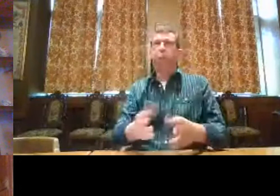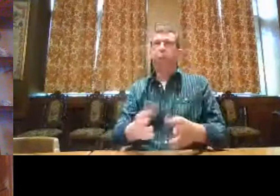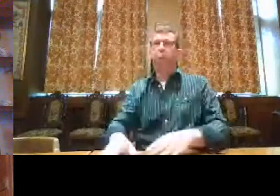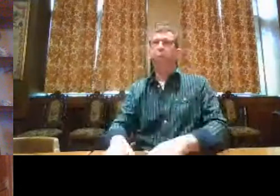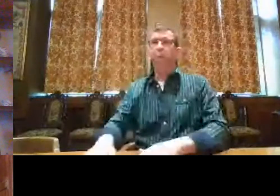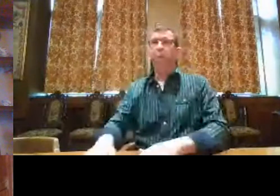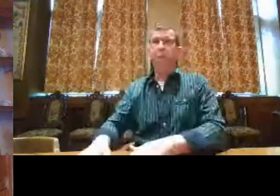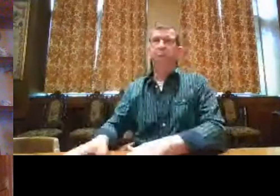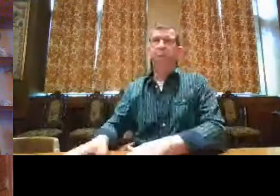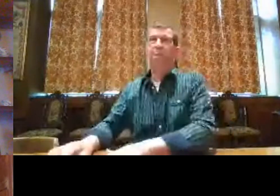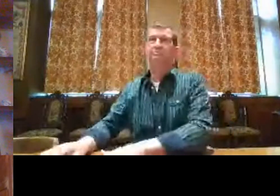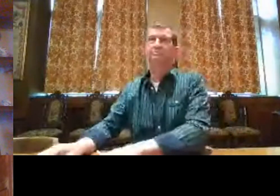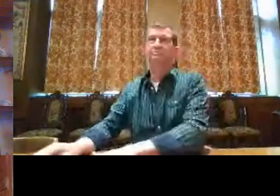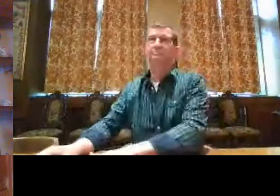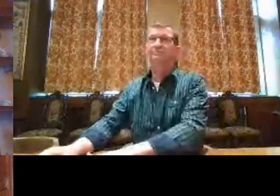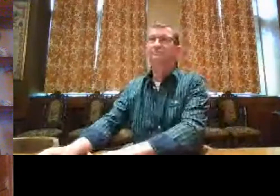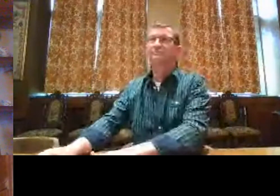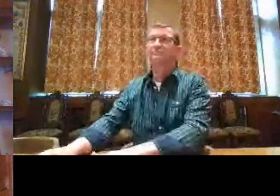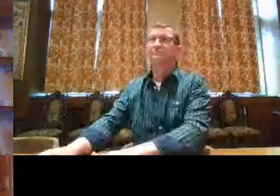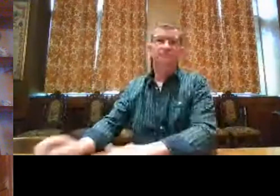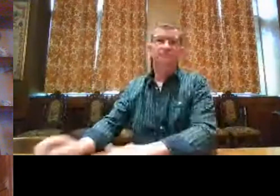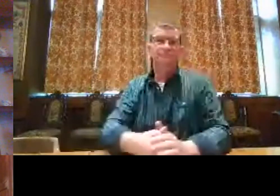Oké, ik ga hierbij mijn voorstelling afronden.